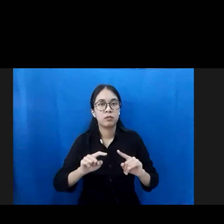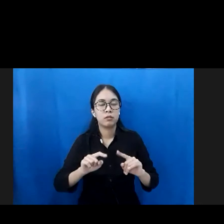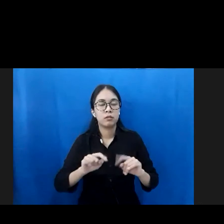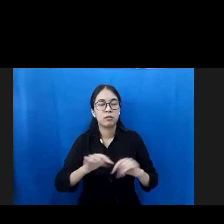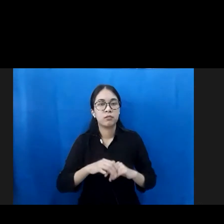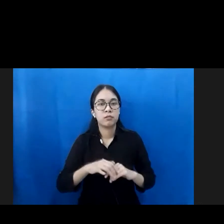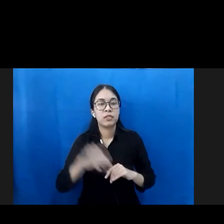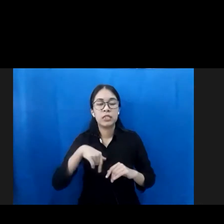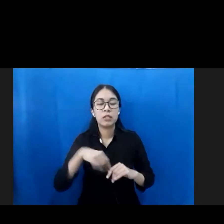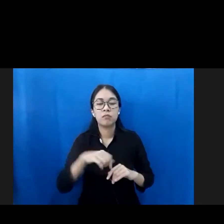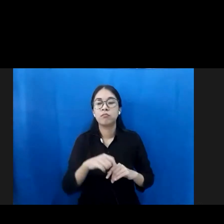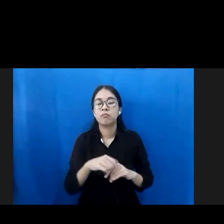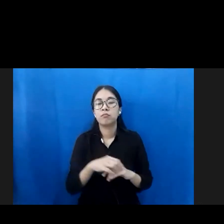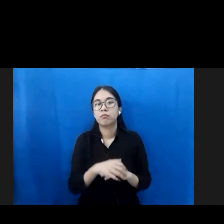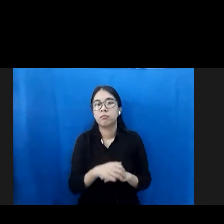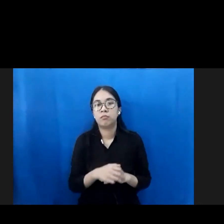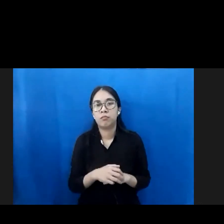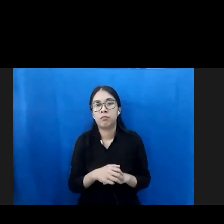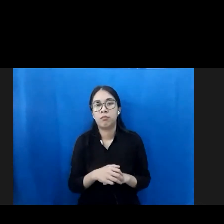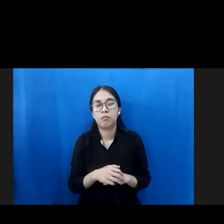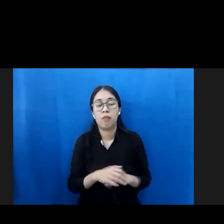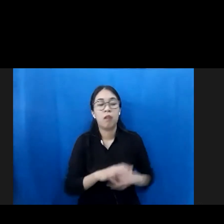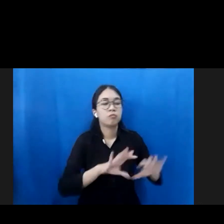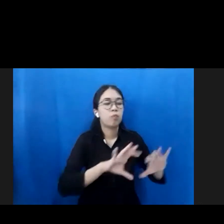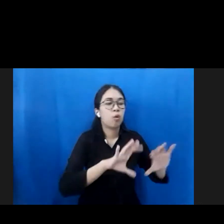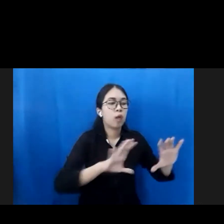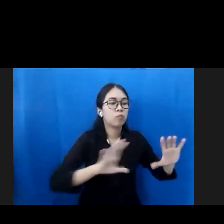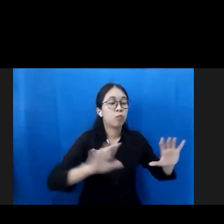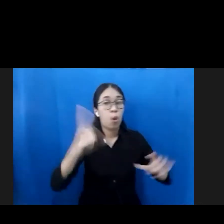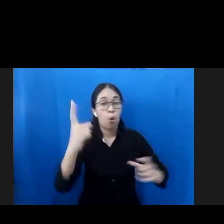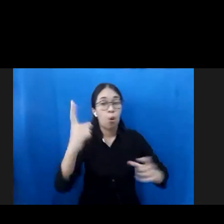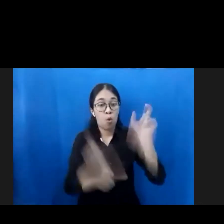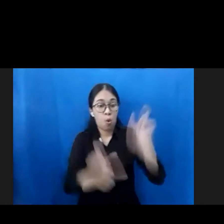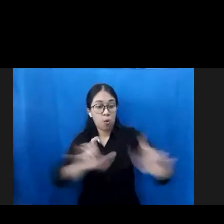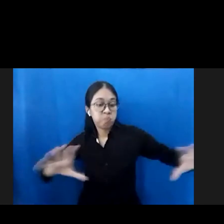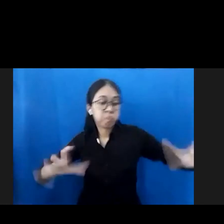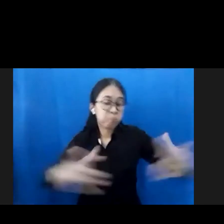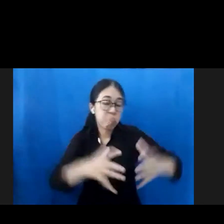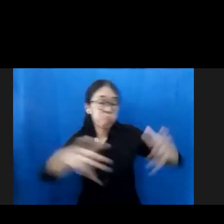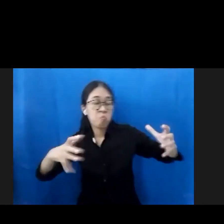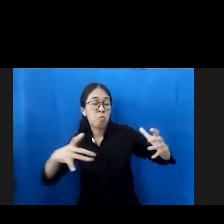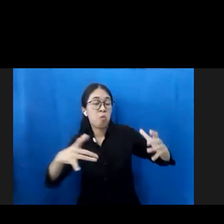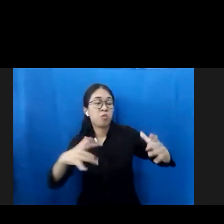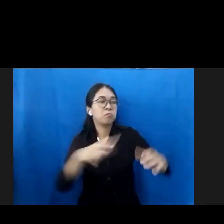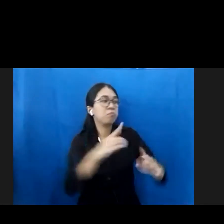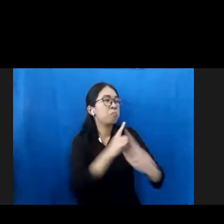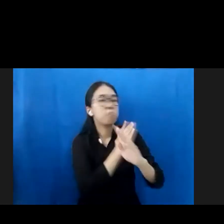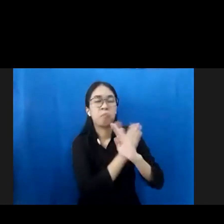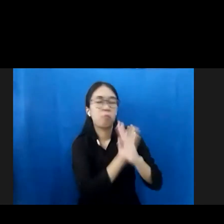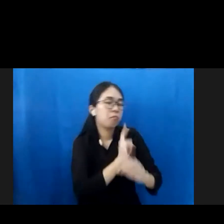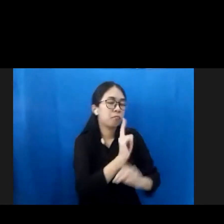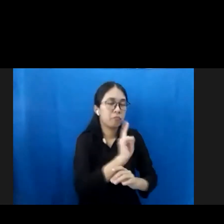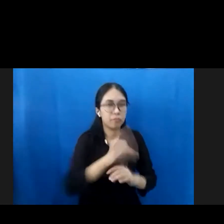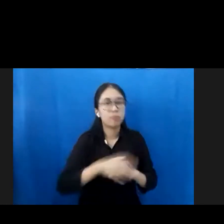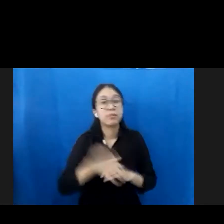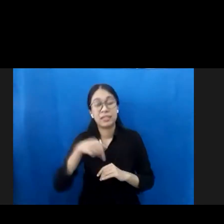pengelompokan kerumunan kerumunan menghindari kerumunan seperti itu dan juga saat sekarang di Kabupaten